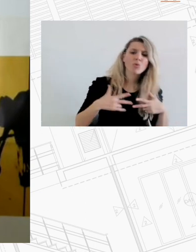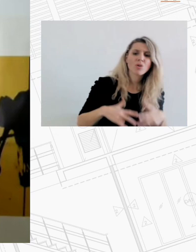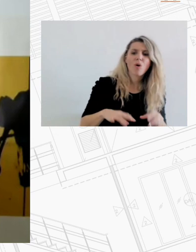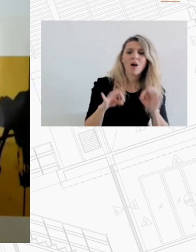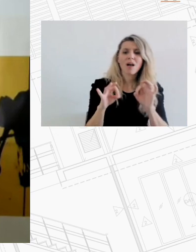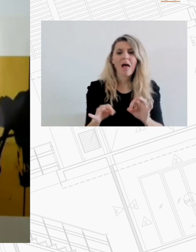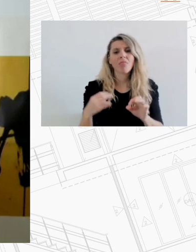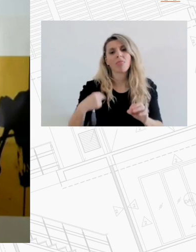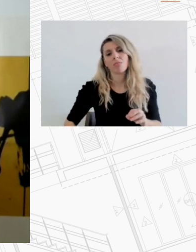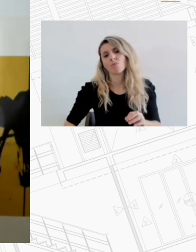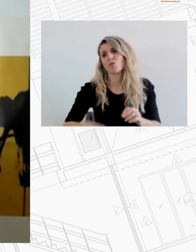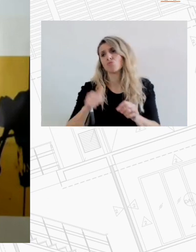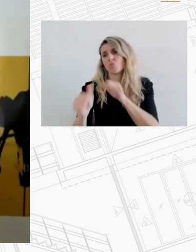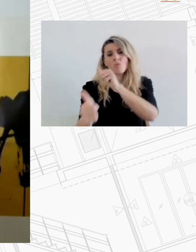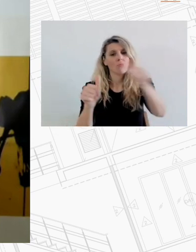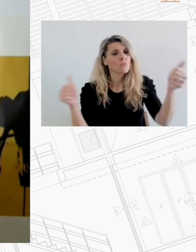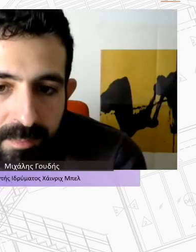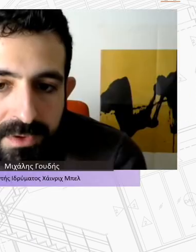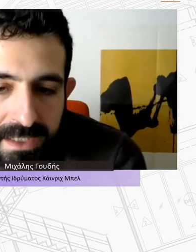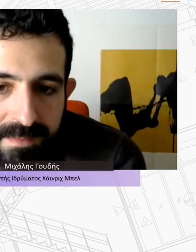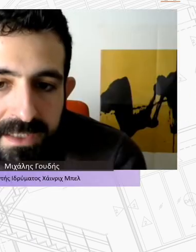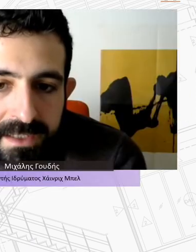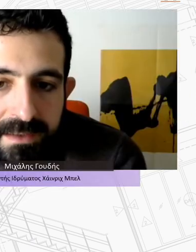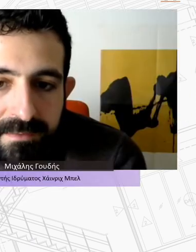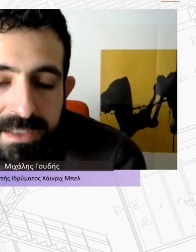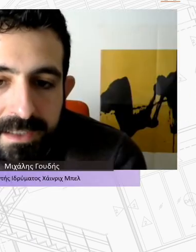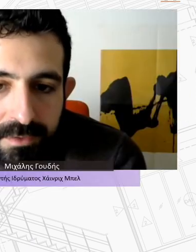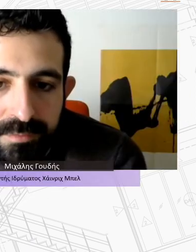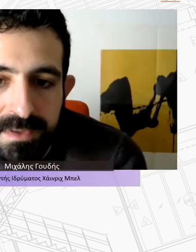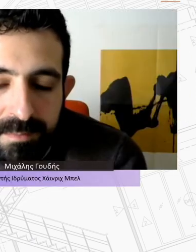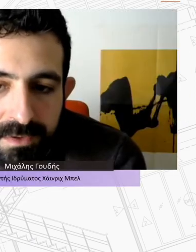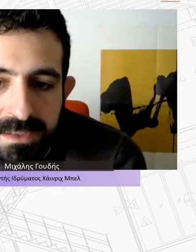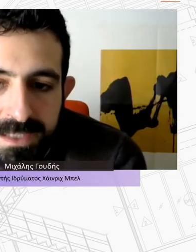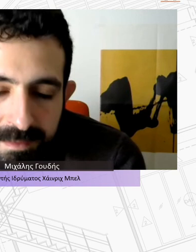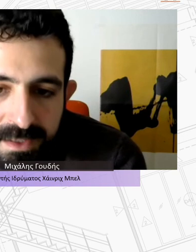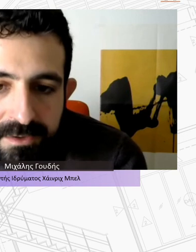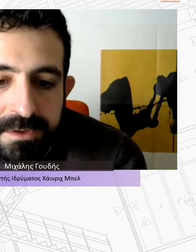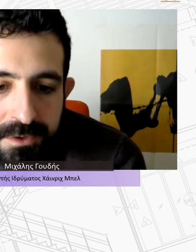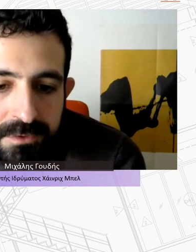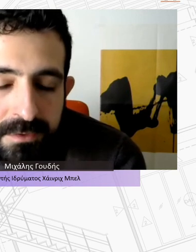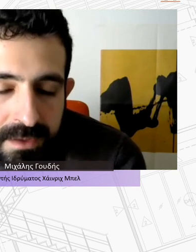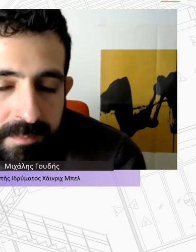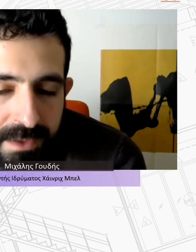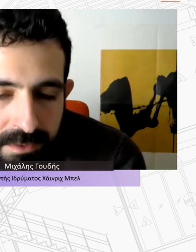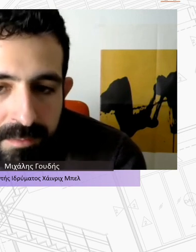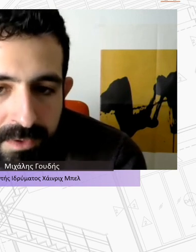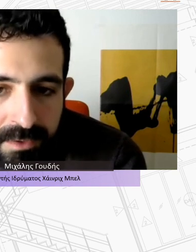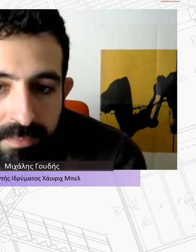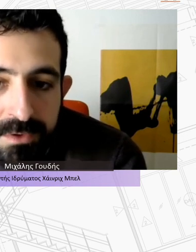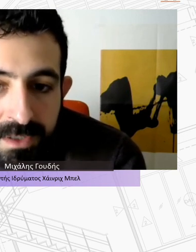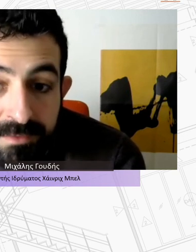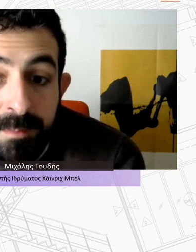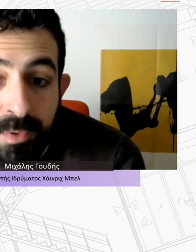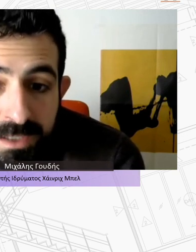αντιμετωπίσει μόνος του για να έχουμε ουσιαστικό αποτέλεσμα και να βελτιώσουμε την ποιότητα της καθημερινότητας όσο το δυνατόν περισσότερο